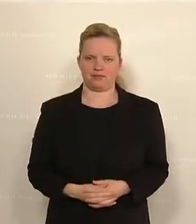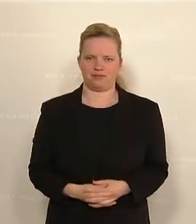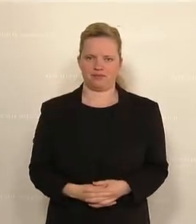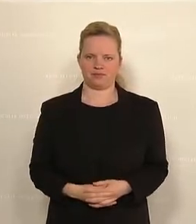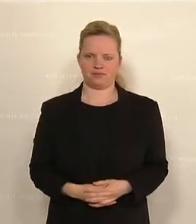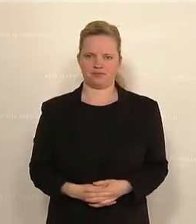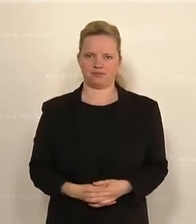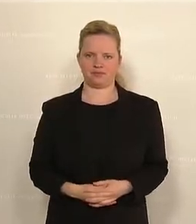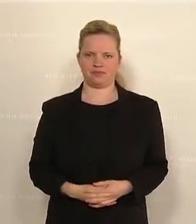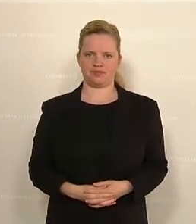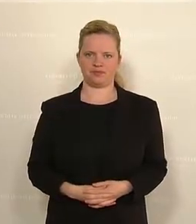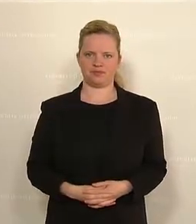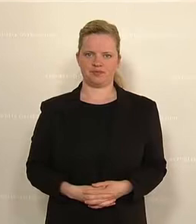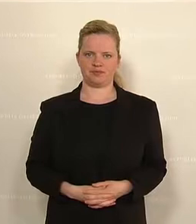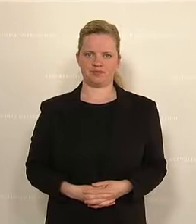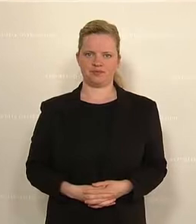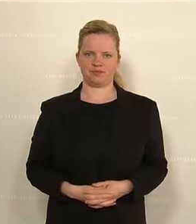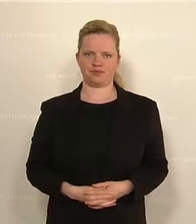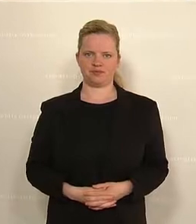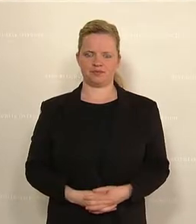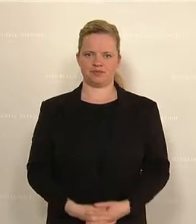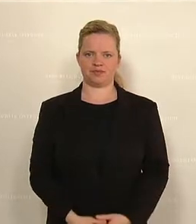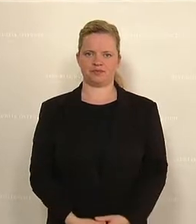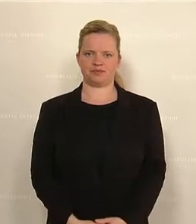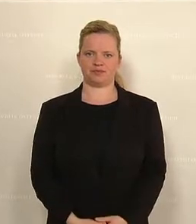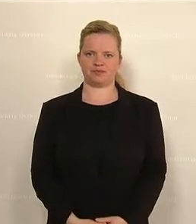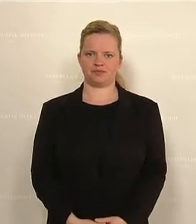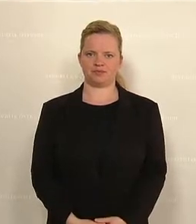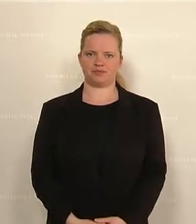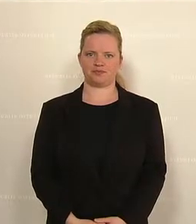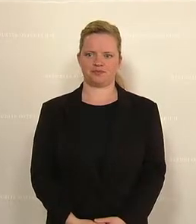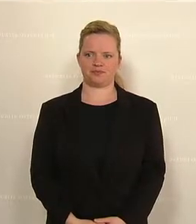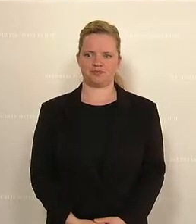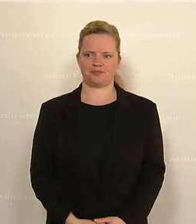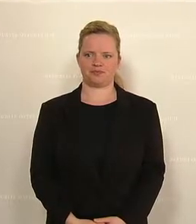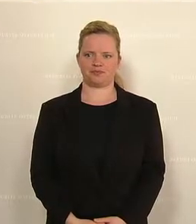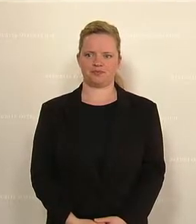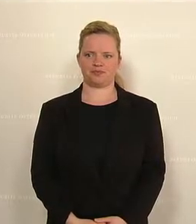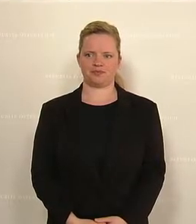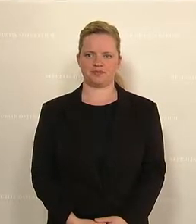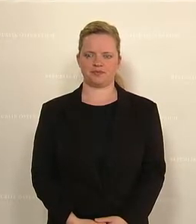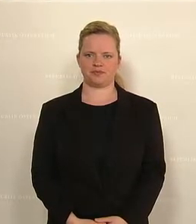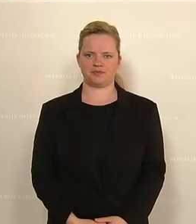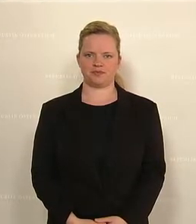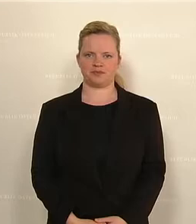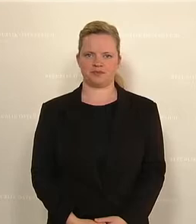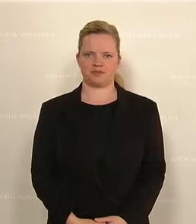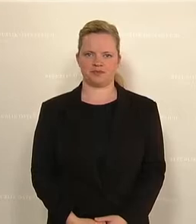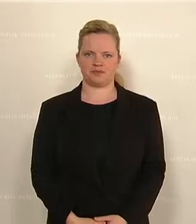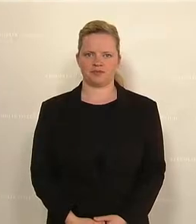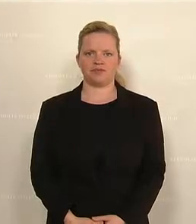Lercher. Und er sieht sich bei den notwendigen Fragen auf einer Linie mit der FPÖ, etwa bei der Notwendigkeit, die Schlüsselindustrie